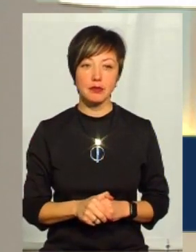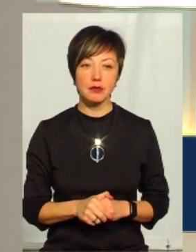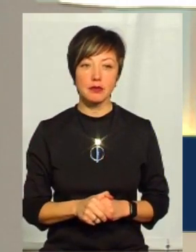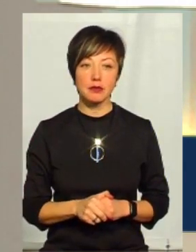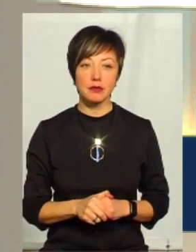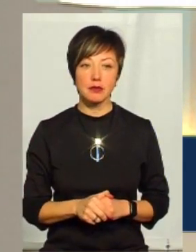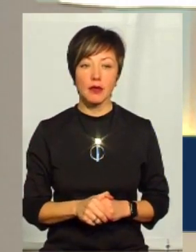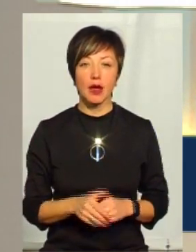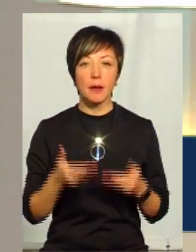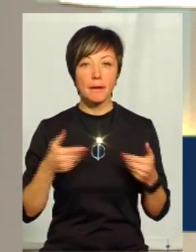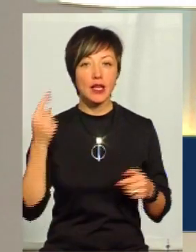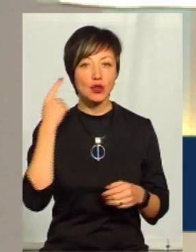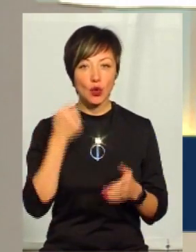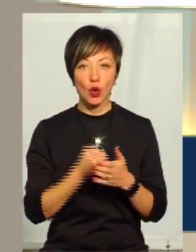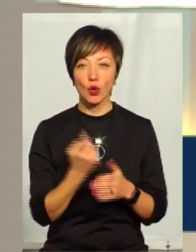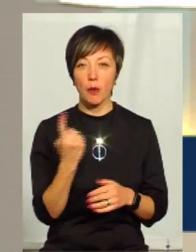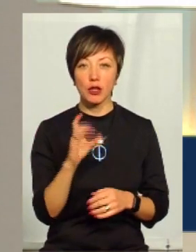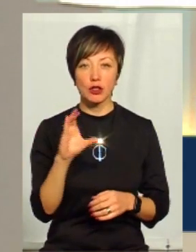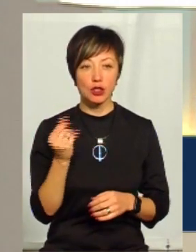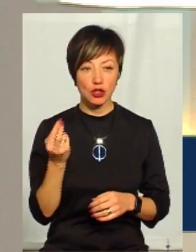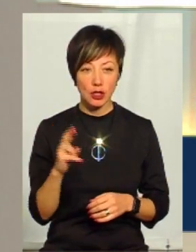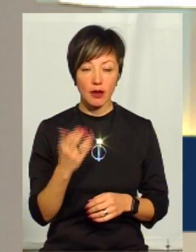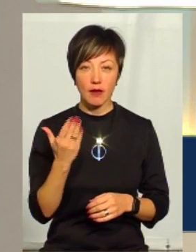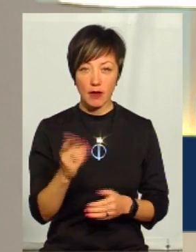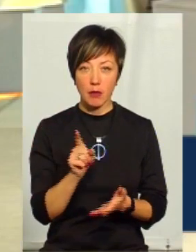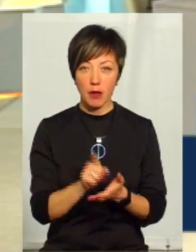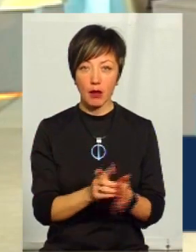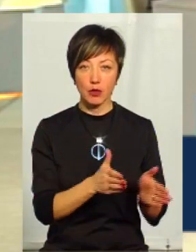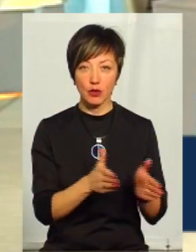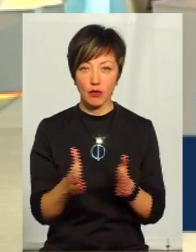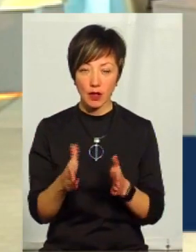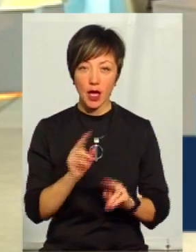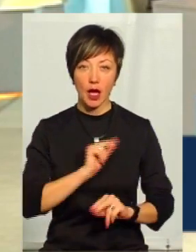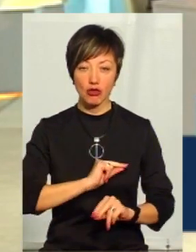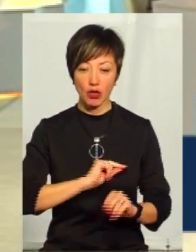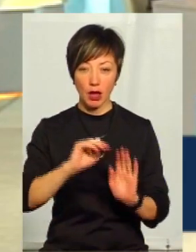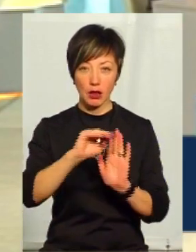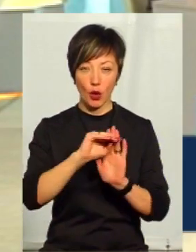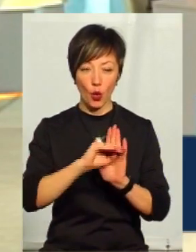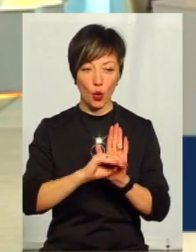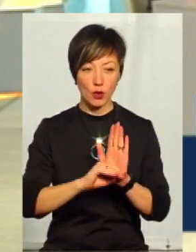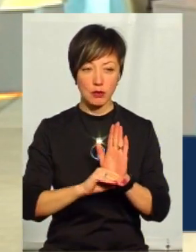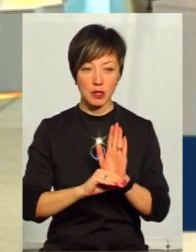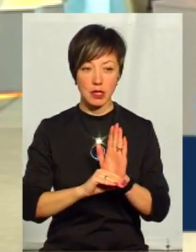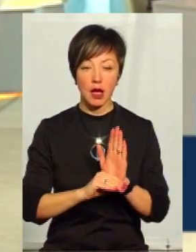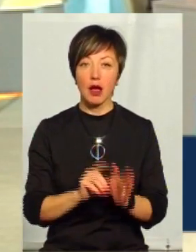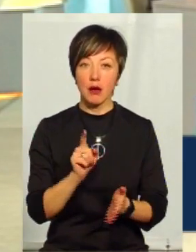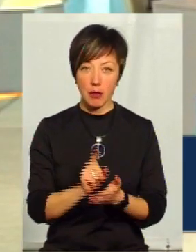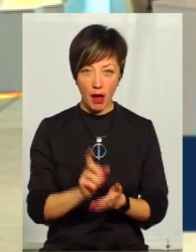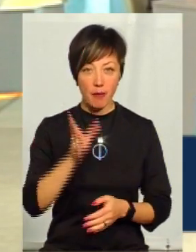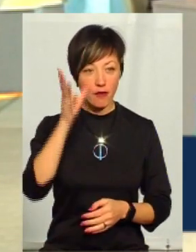Ми чули, що до 1 січня ви маєте підготувати штатний розпис. Він має вже